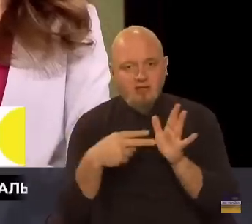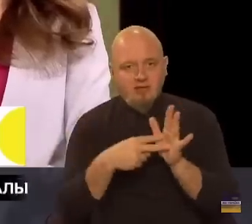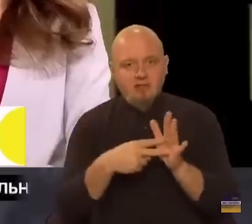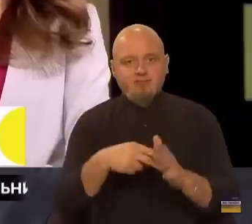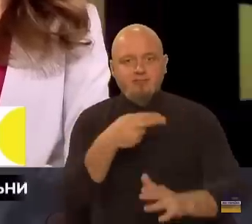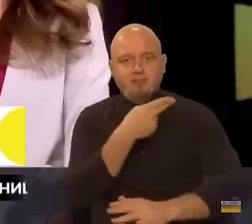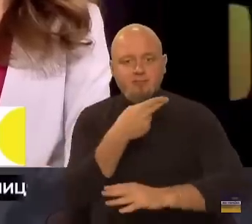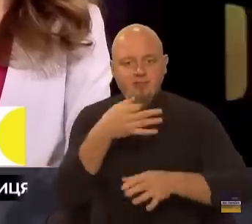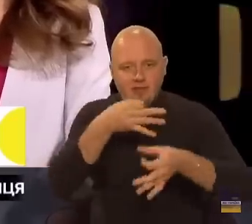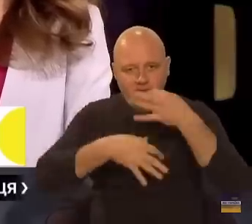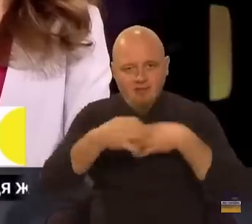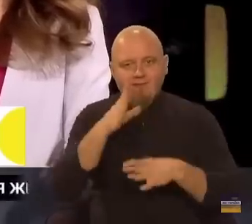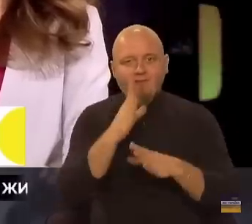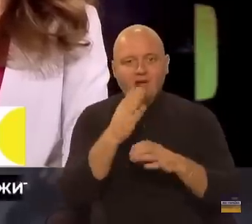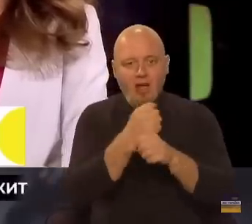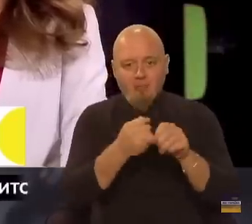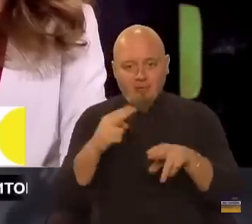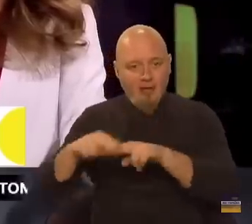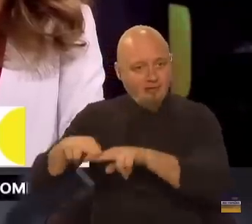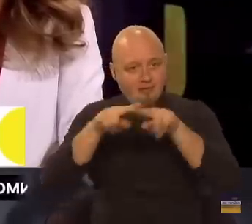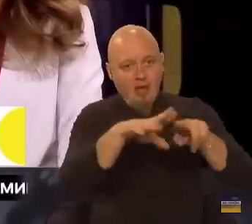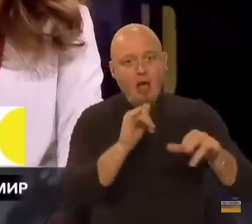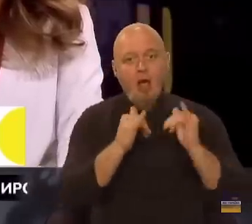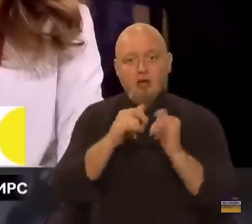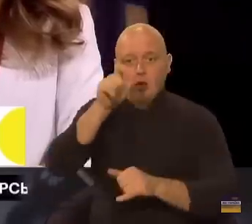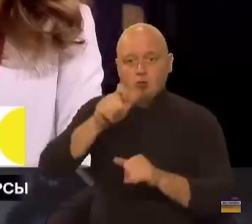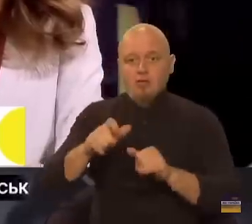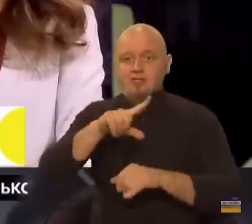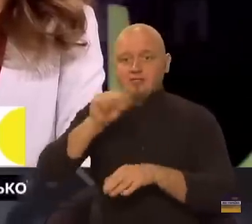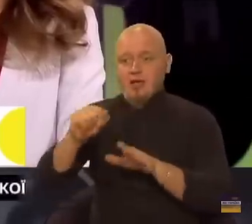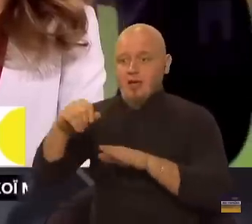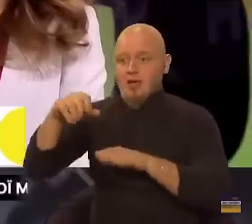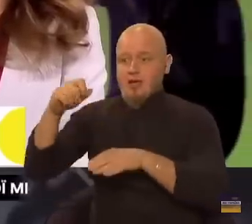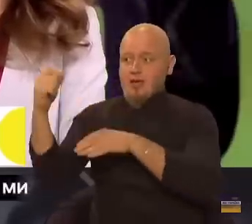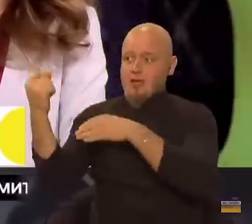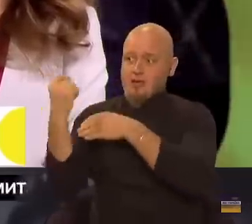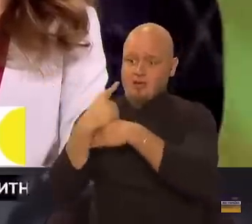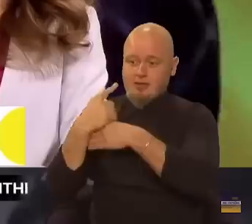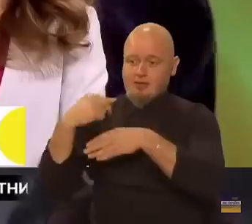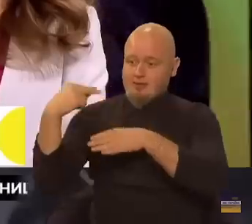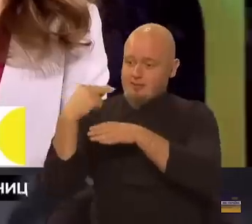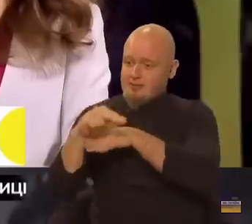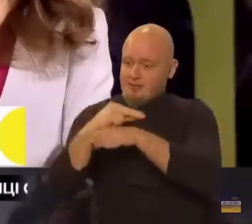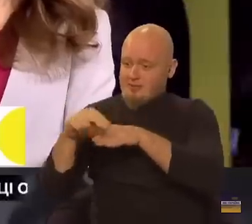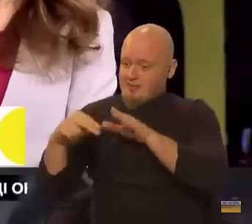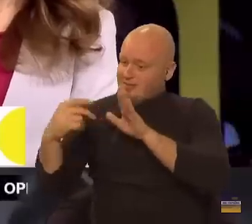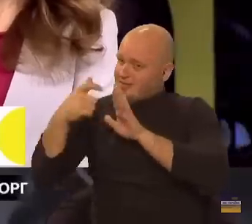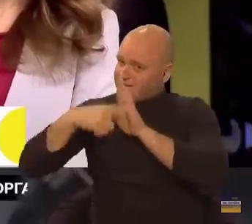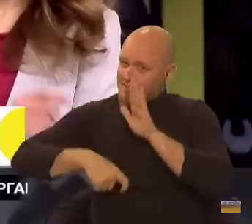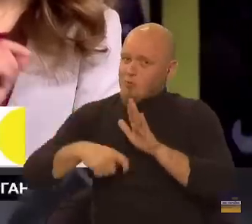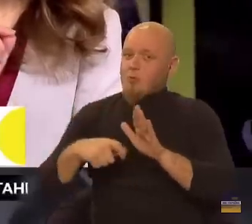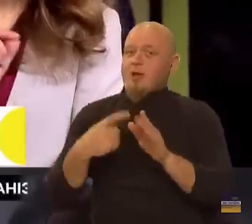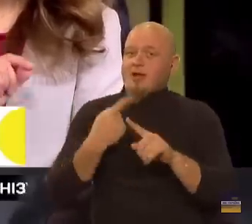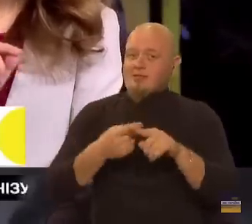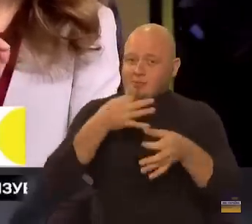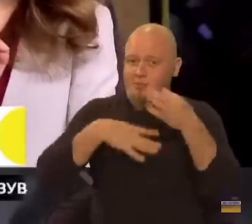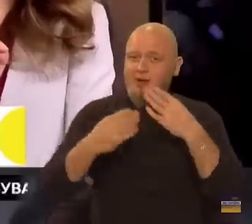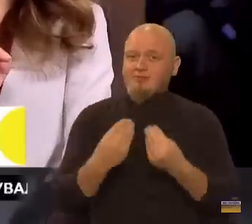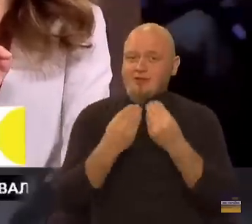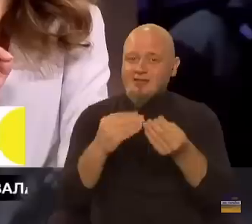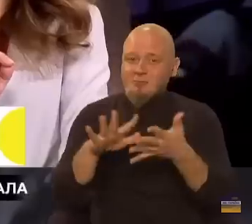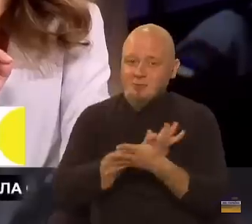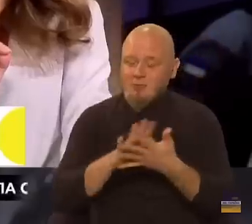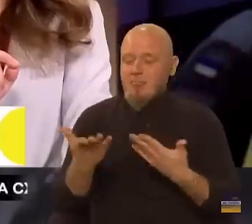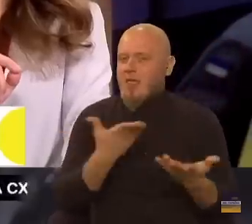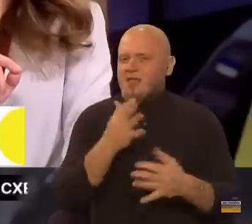лікарського засобу аптеці, а для людини з рецептом цей препарат видається безкоштовно. Пане Вікторе, який